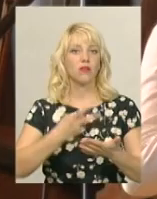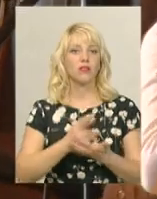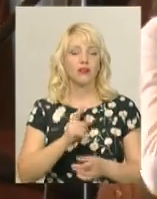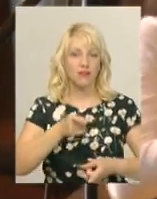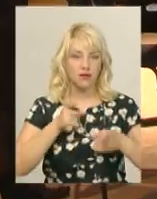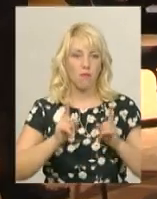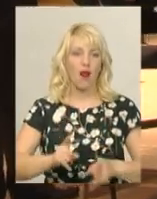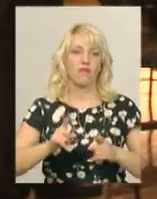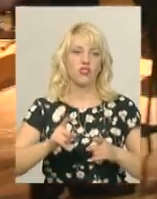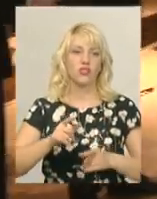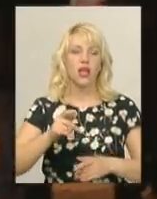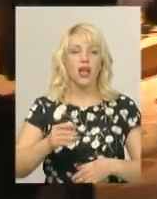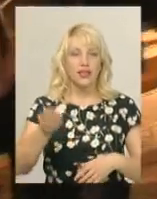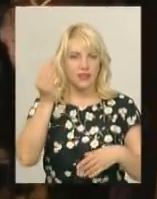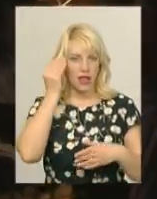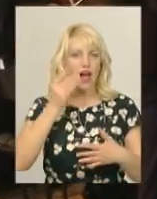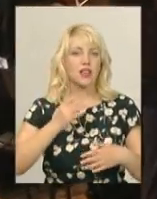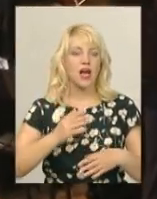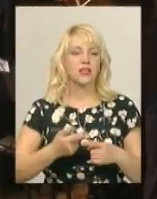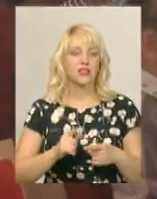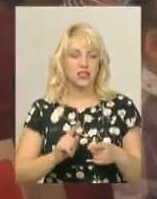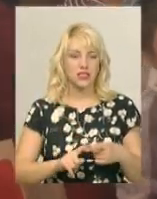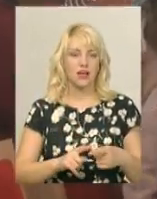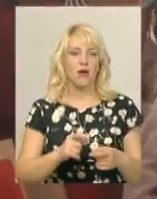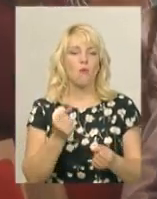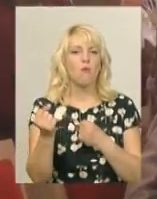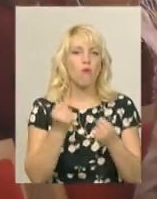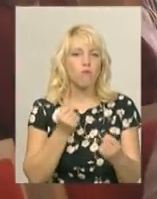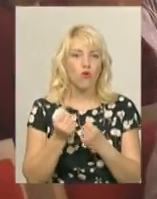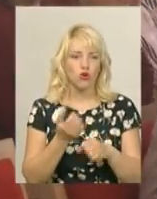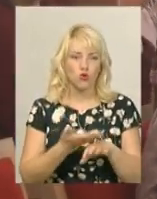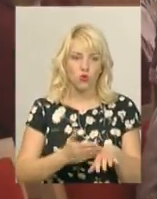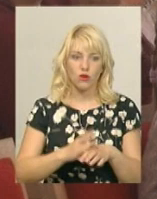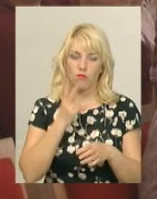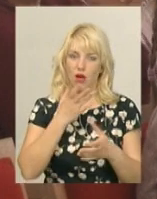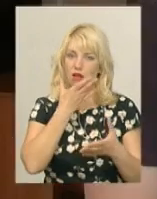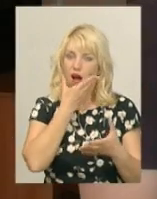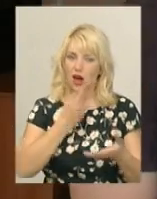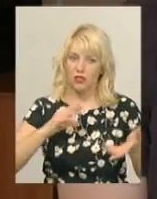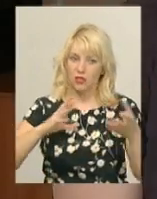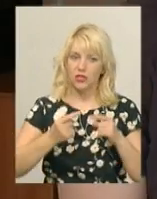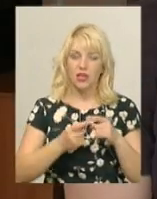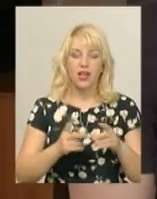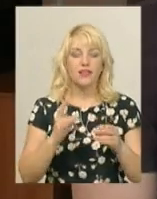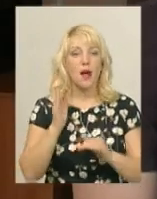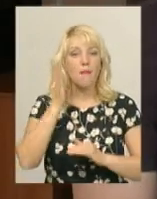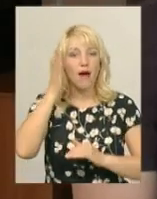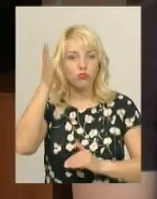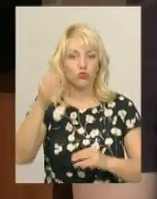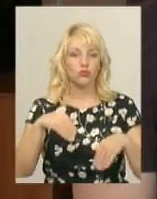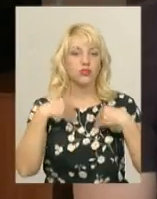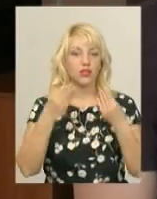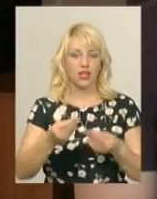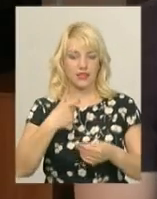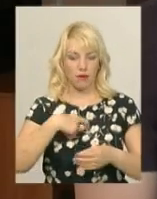таланти. І оце вони поборюють труднощі і показують певні результати. Це їм дає на майбутнє себе